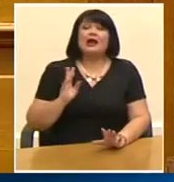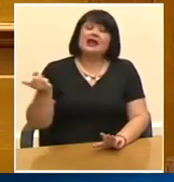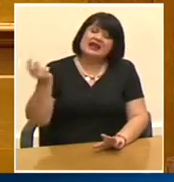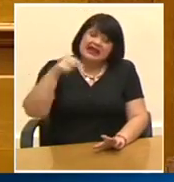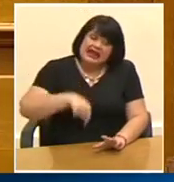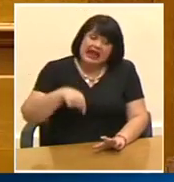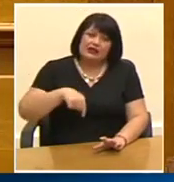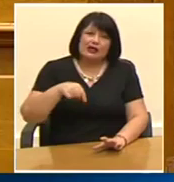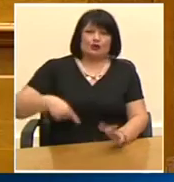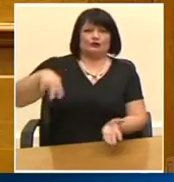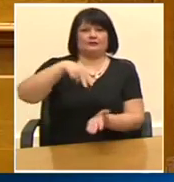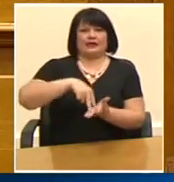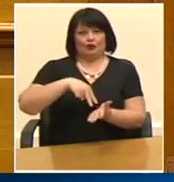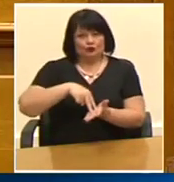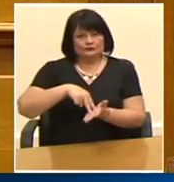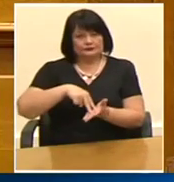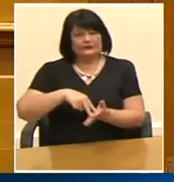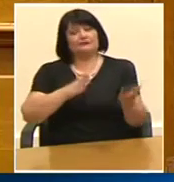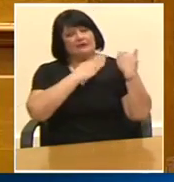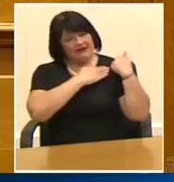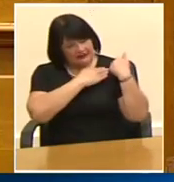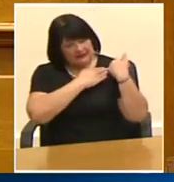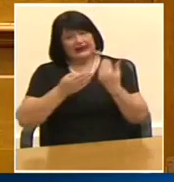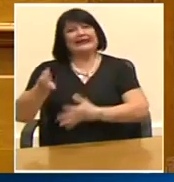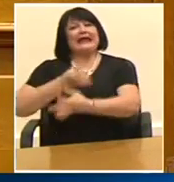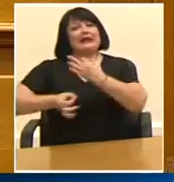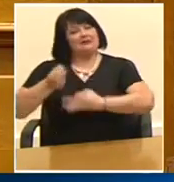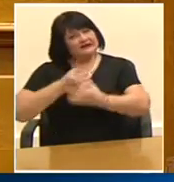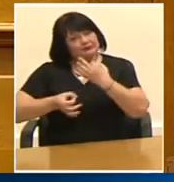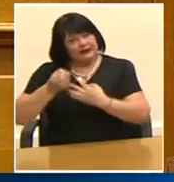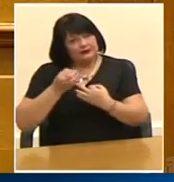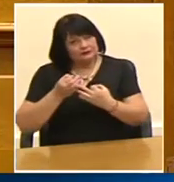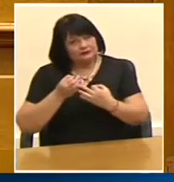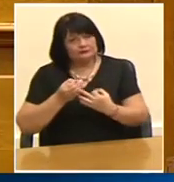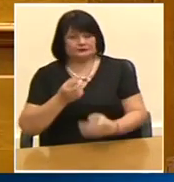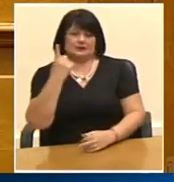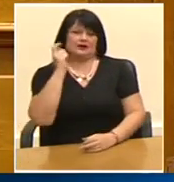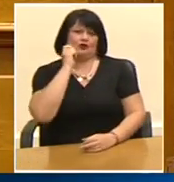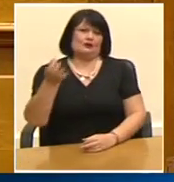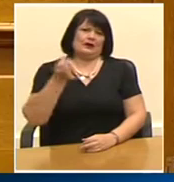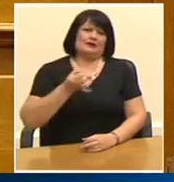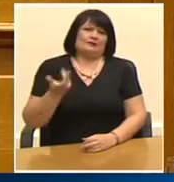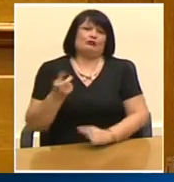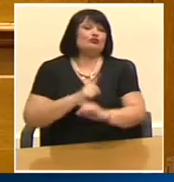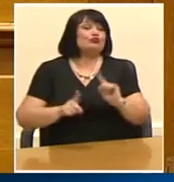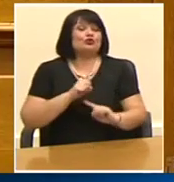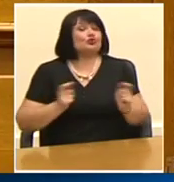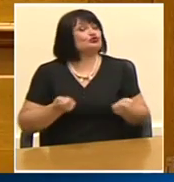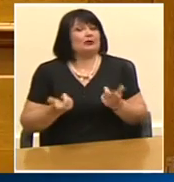σε αυτό το βήμα εδώ στη Βουλή υπεύθυνα και να πει ένα όνομα ποιος